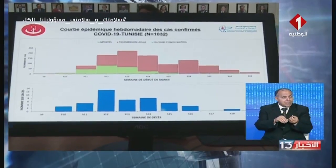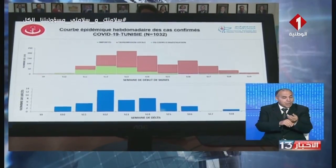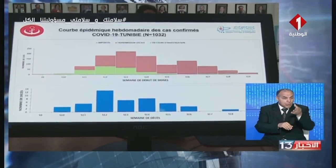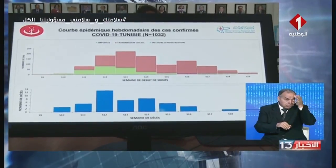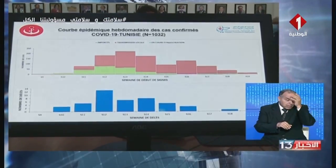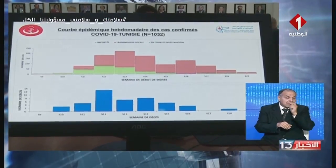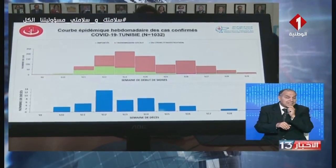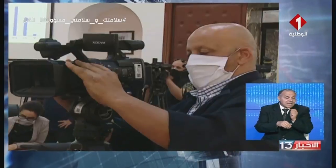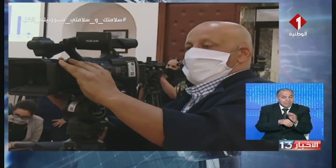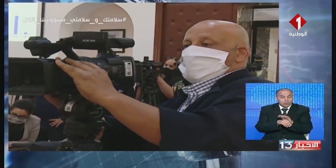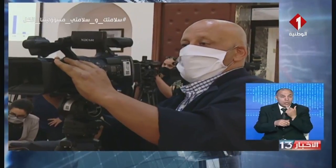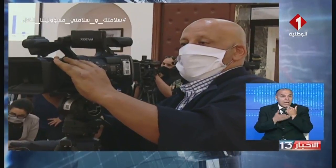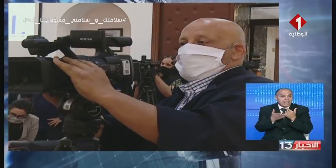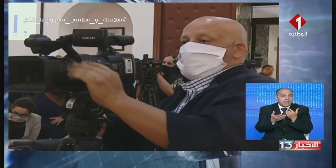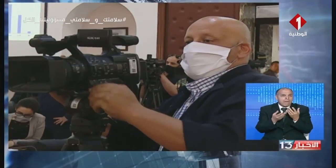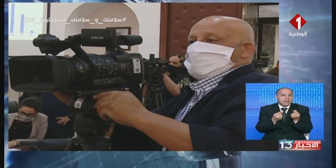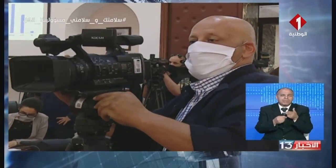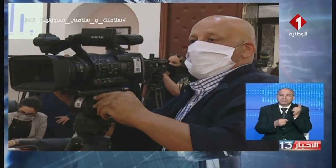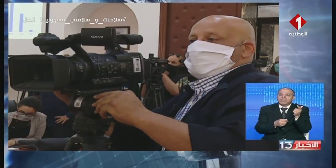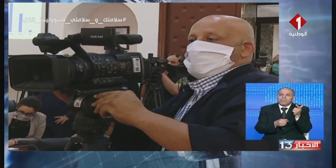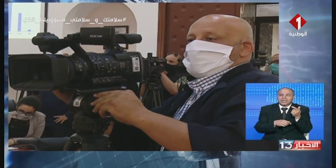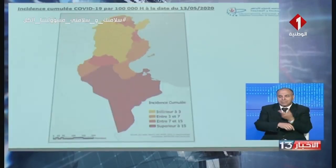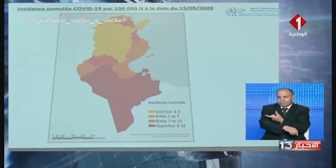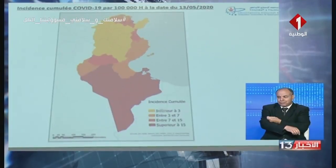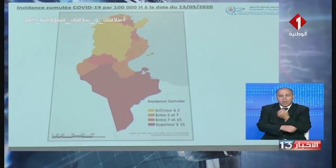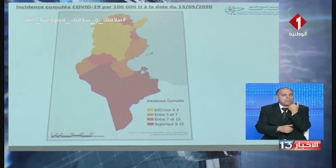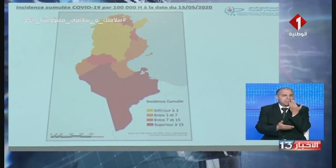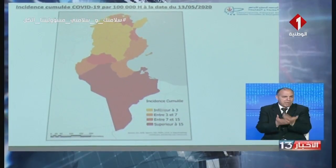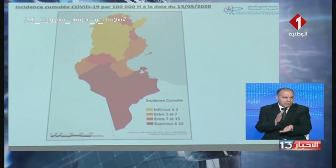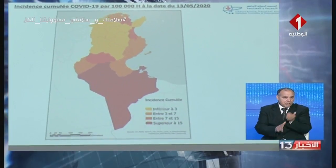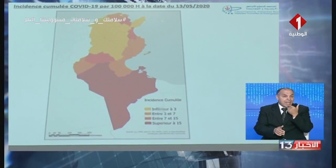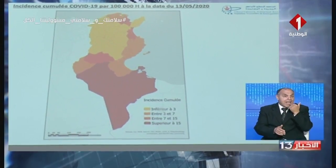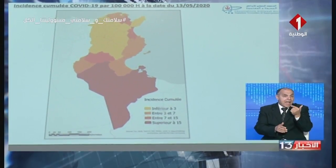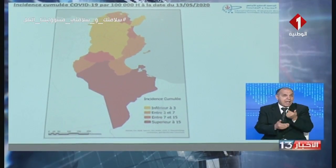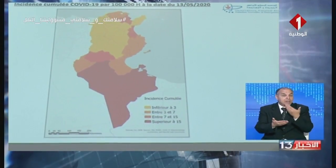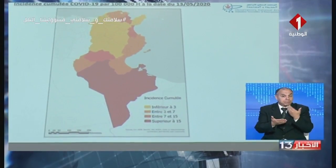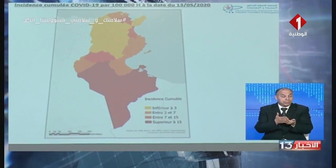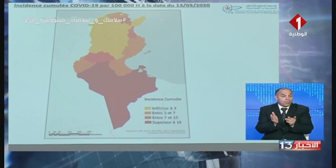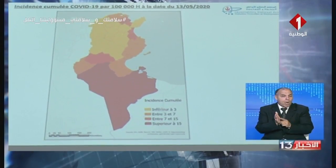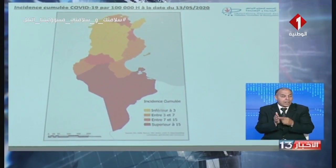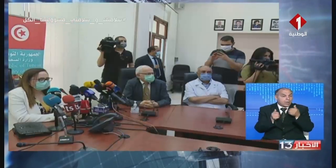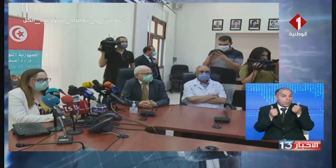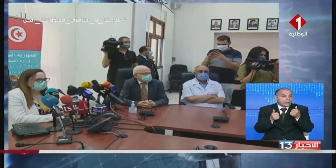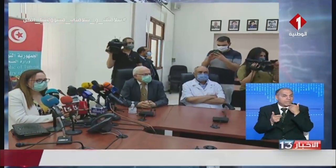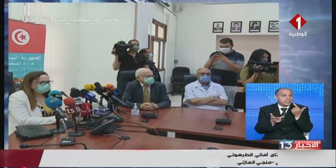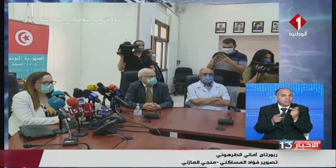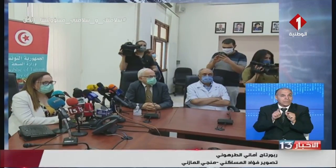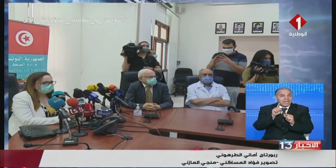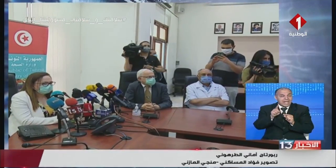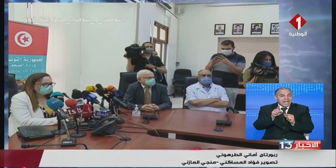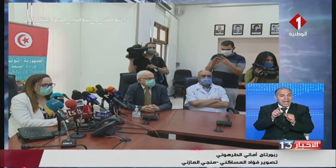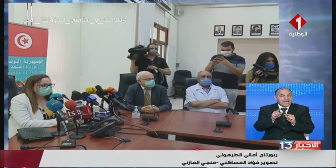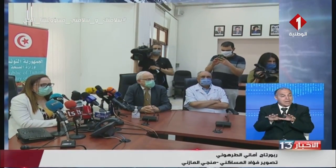العلمية حول فيروس كورونا وعدم وجود لقاح قالت نصاف بن علي أن الثابت والمؤكد الوحيد هو أن